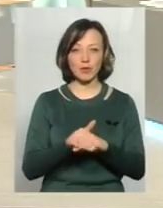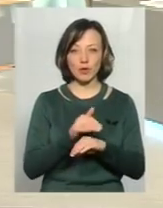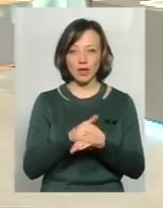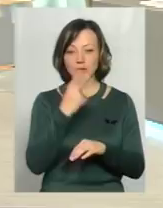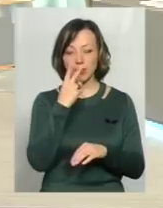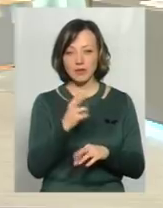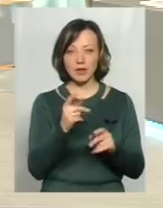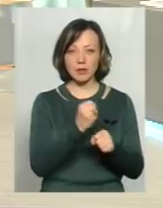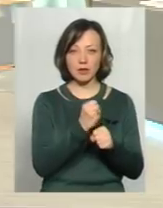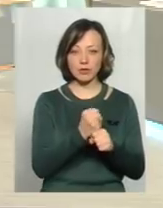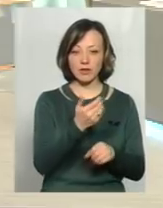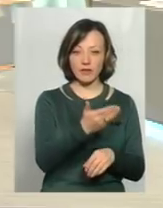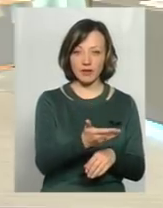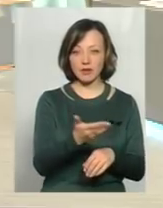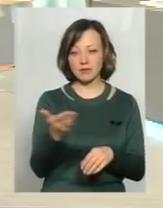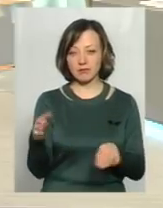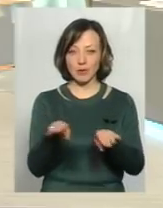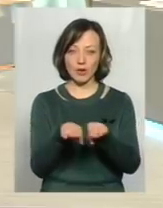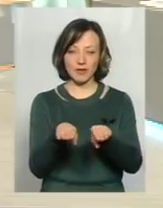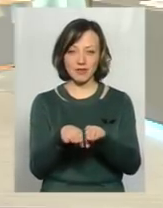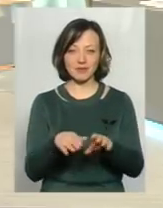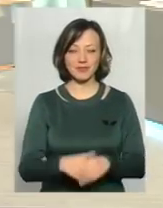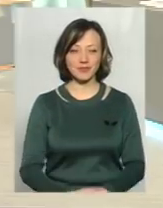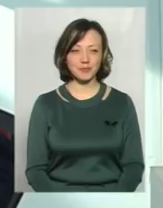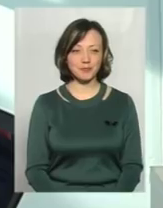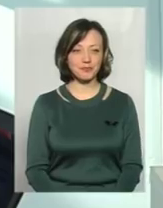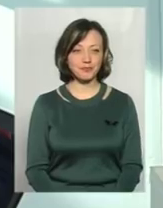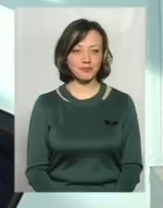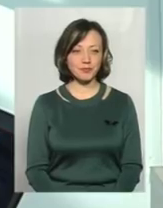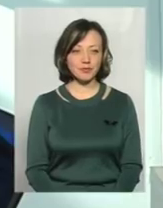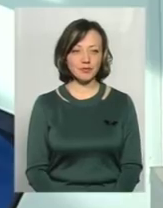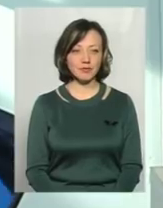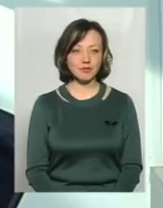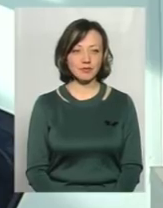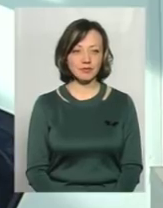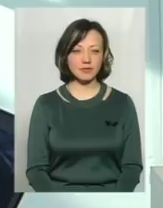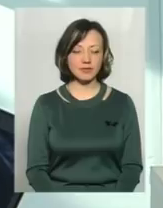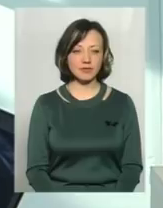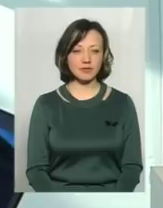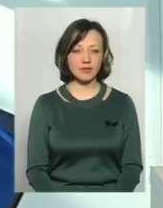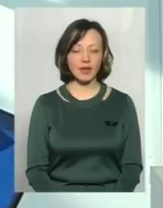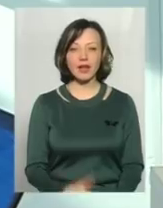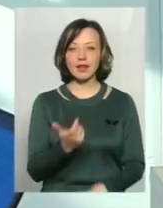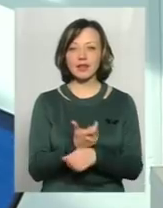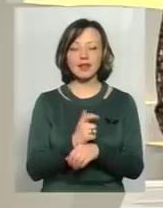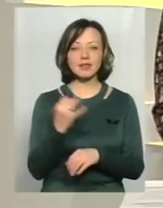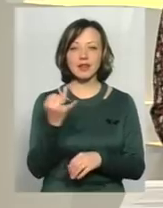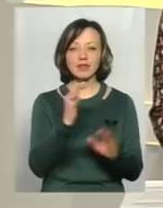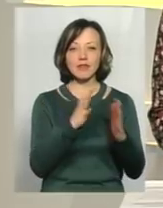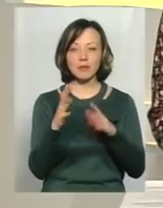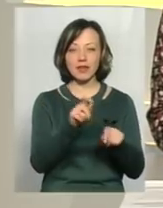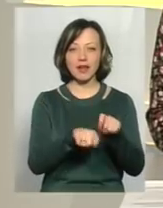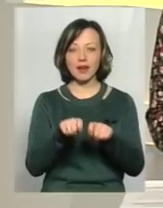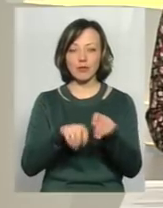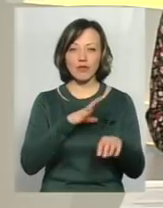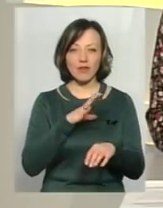подивіться, як працюєте ви, вже трошки з іншого боку. Які найцікавіші випадки на рейдах траплялися? Ви